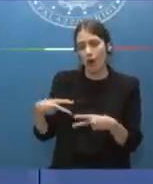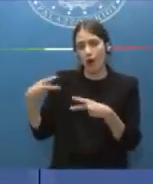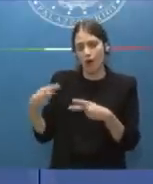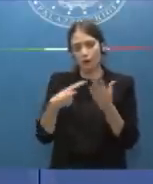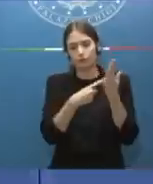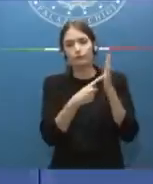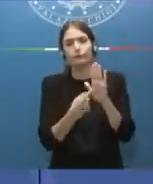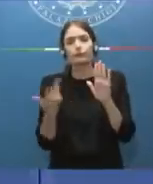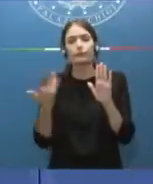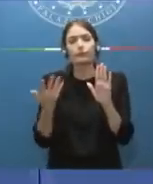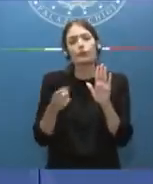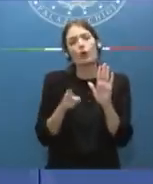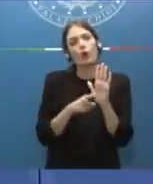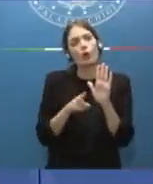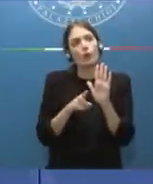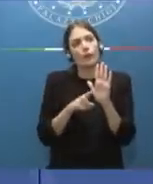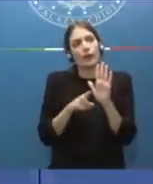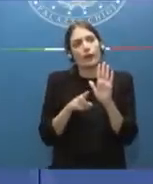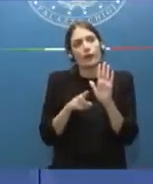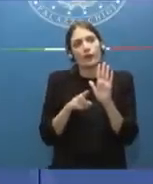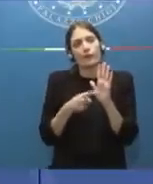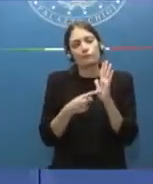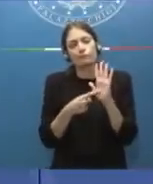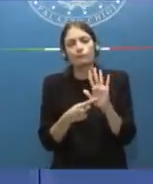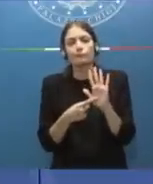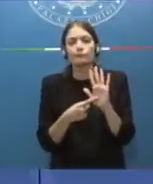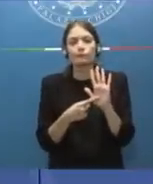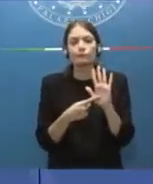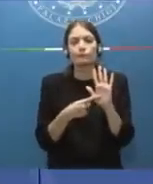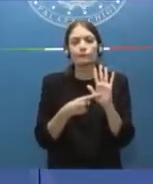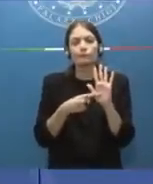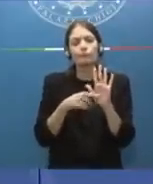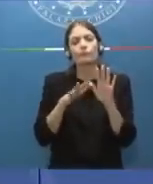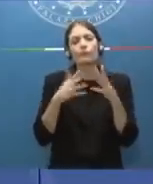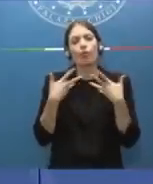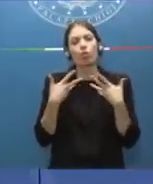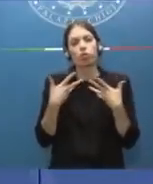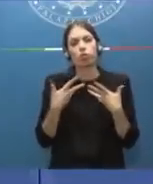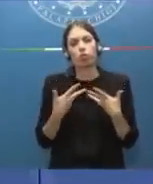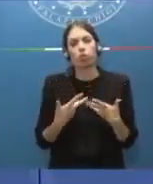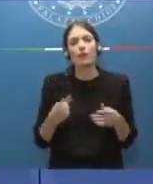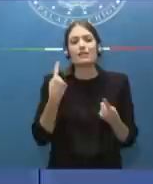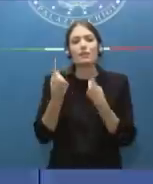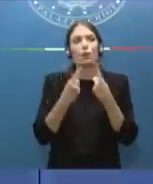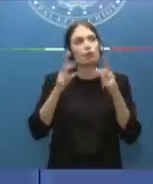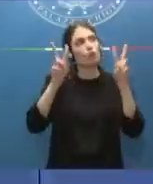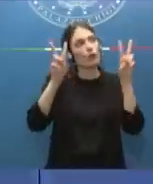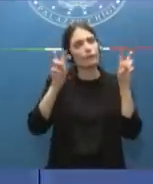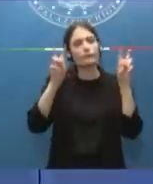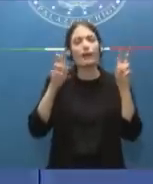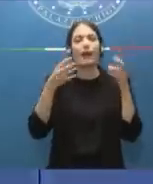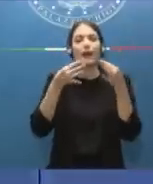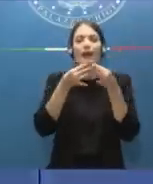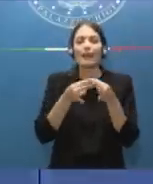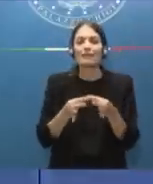me, è una, diciamo, impressione di lassismo sul tema del rispetto delle